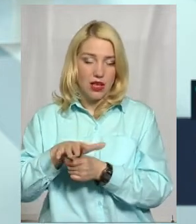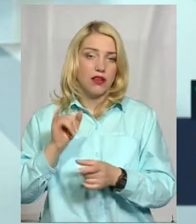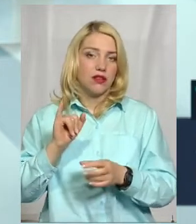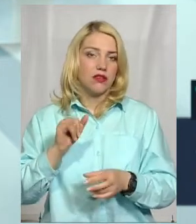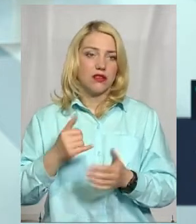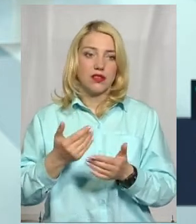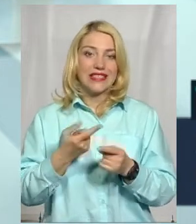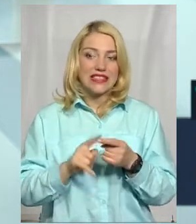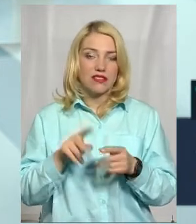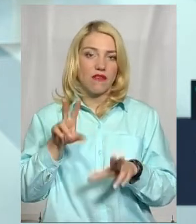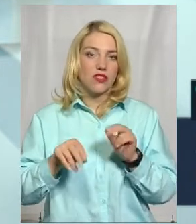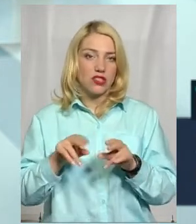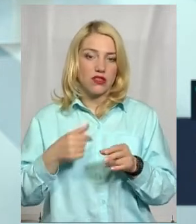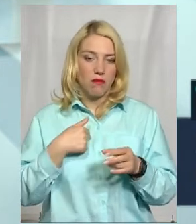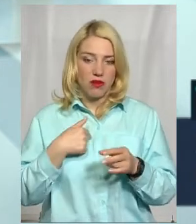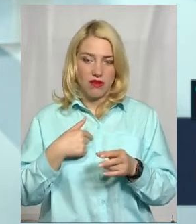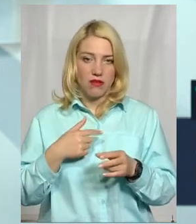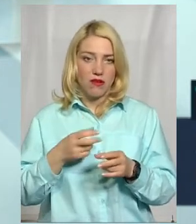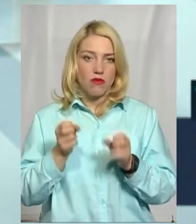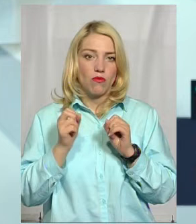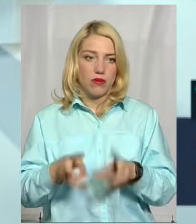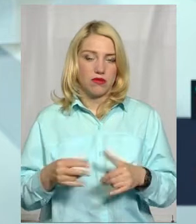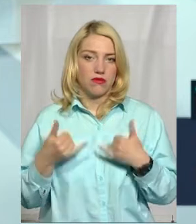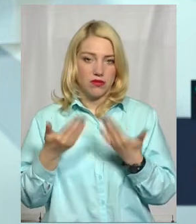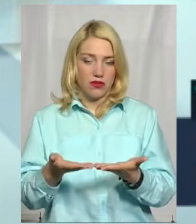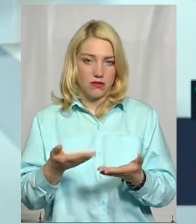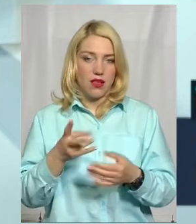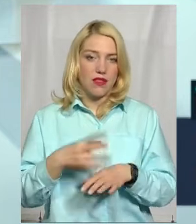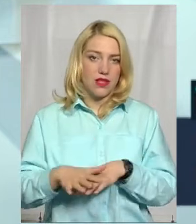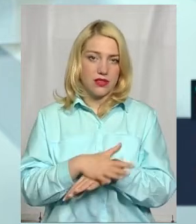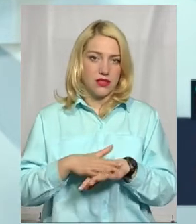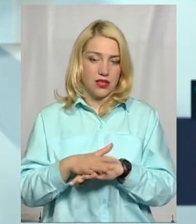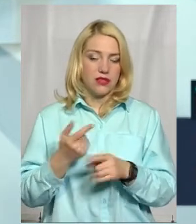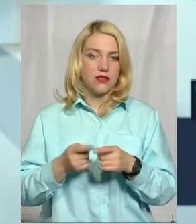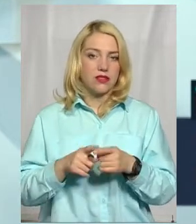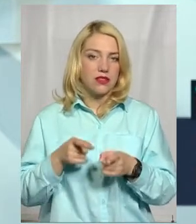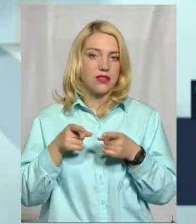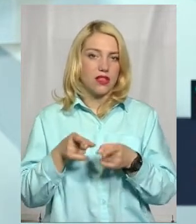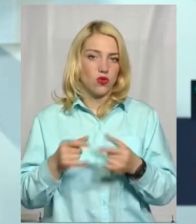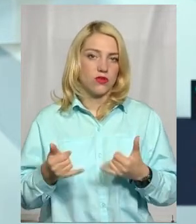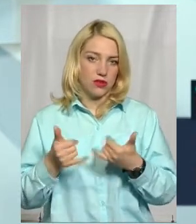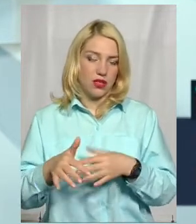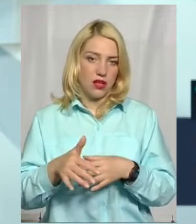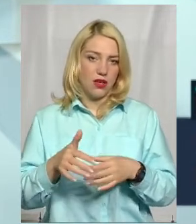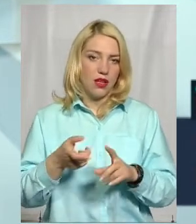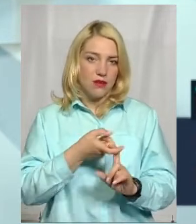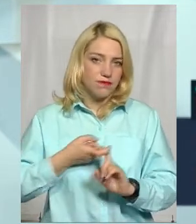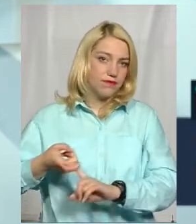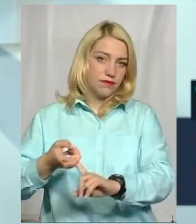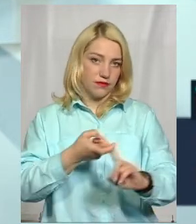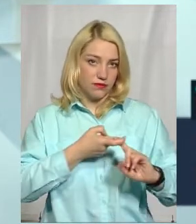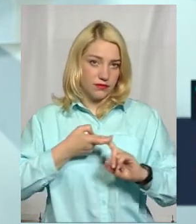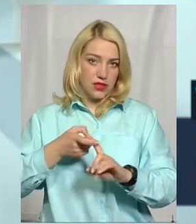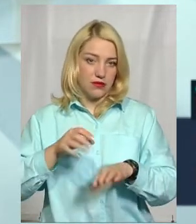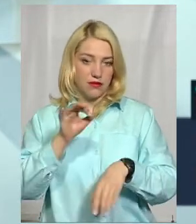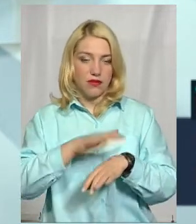самим провокуємо більшу міграцію населення, що ставить загрозу взагалі підміночну ситуацію. Тому, з